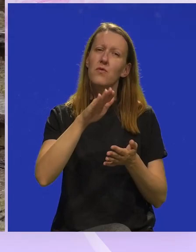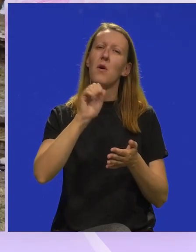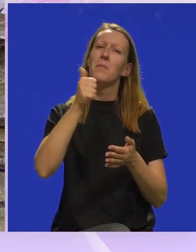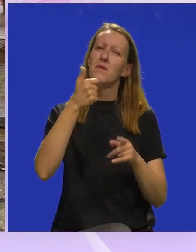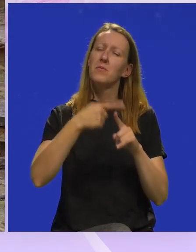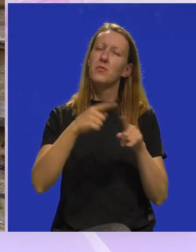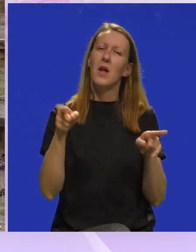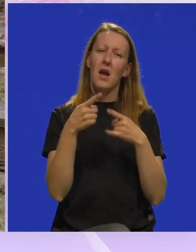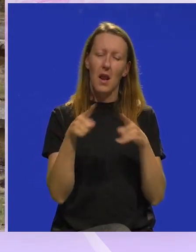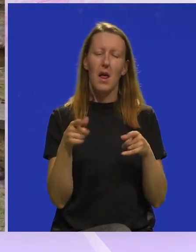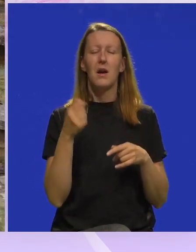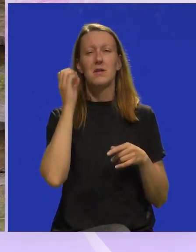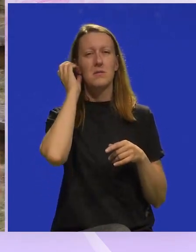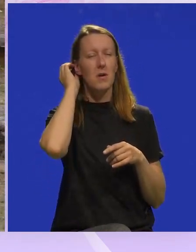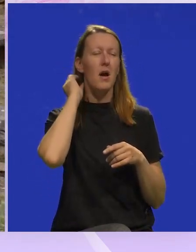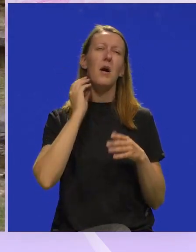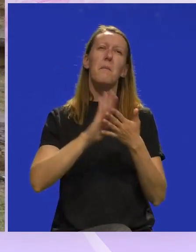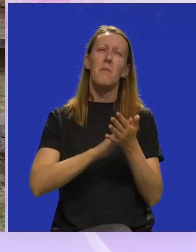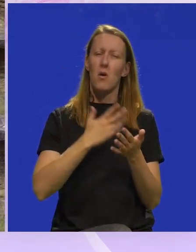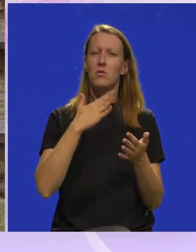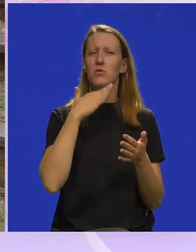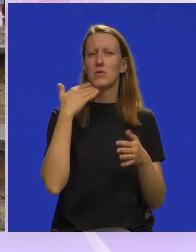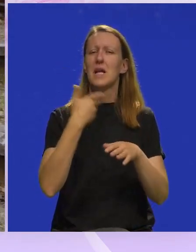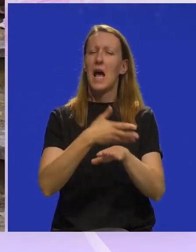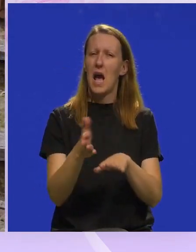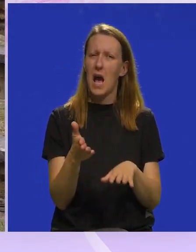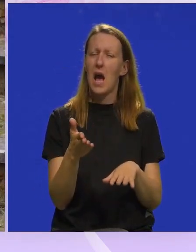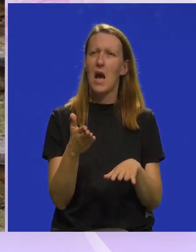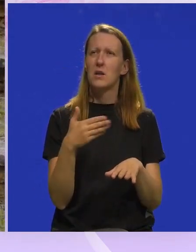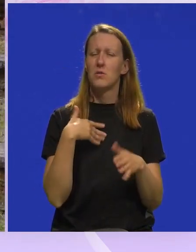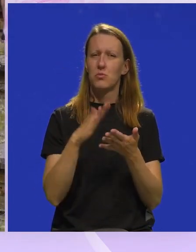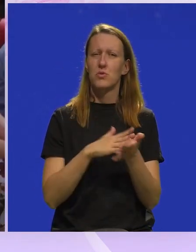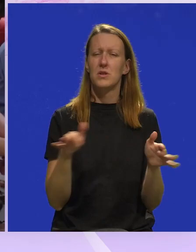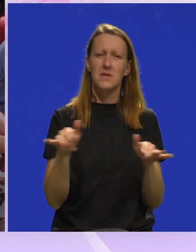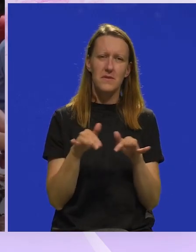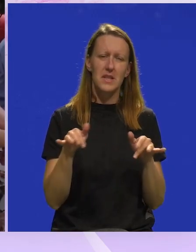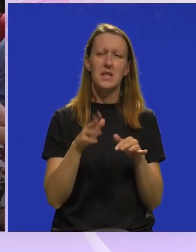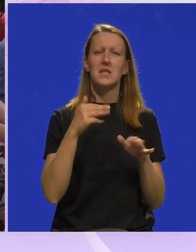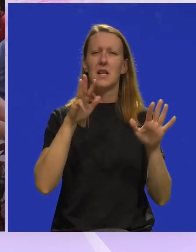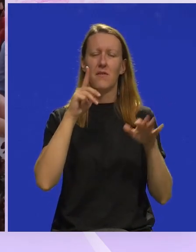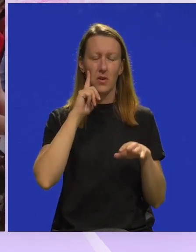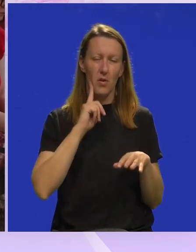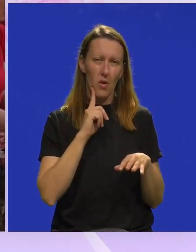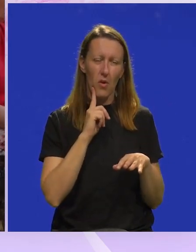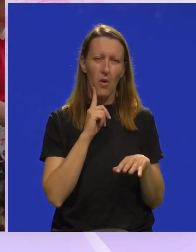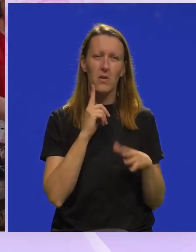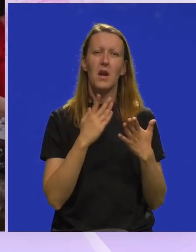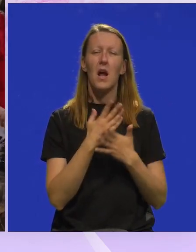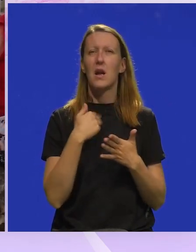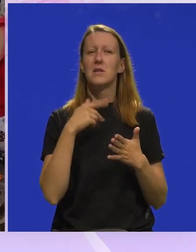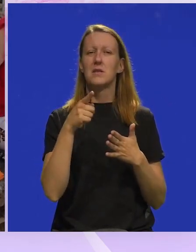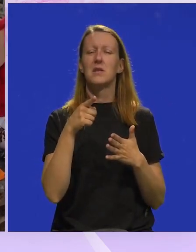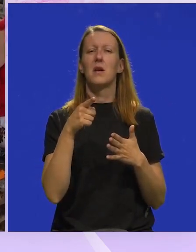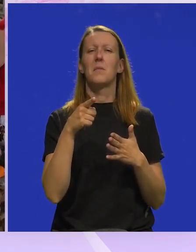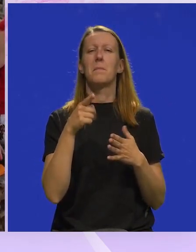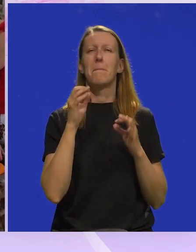romance sa glazbom? Krenula je podosta kasno, rekla bih. Krenula sam svirati klavir sa devet godina, ali sam